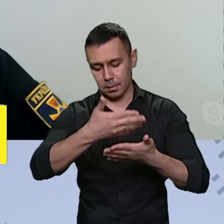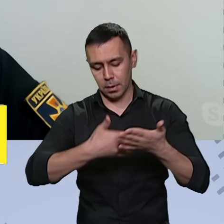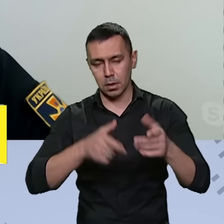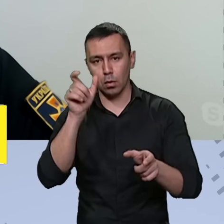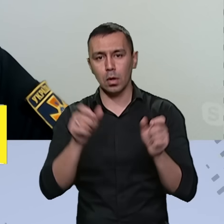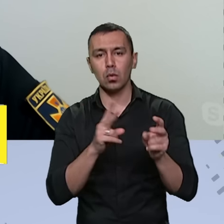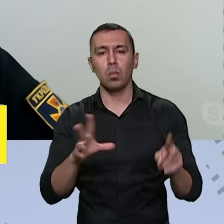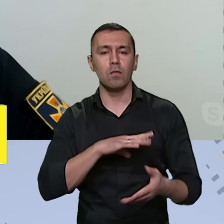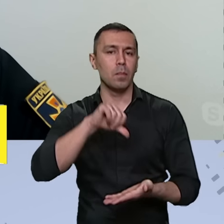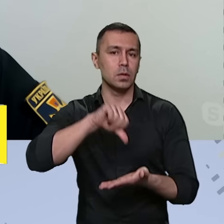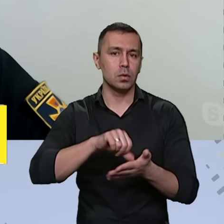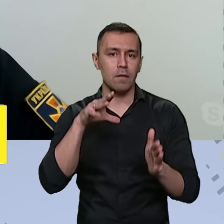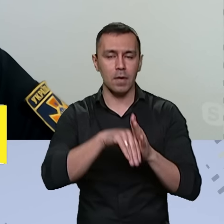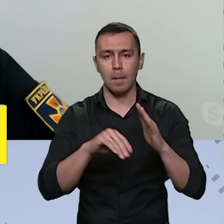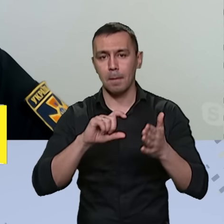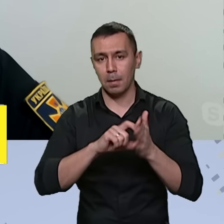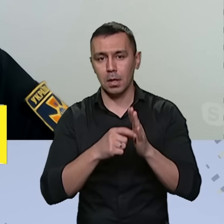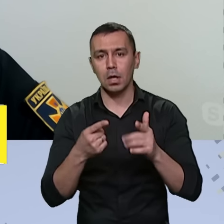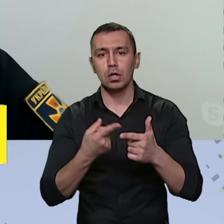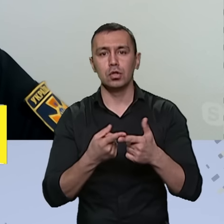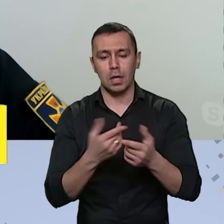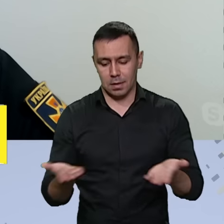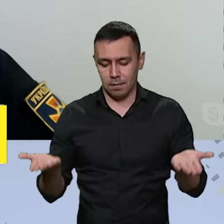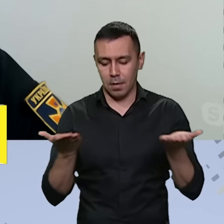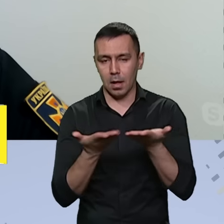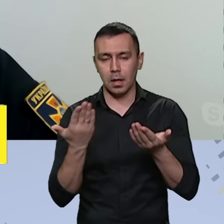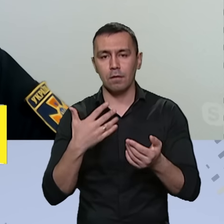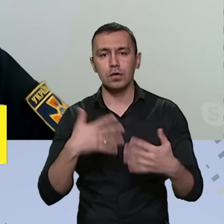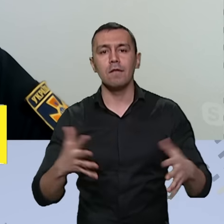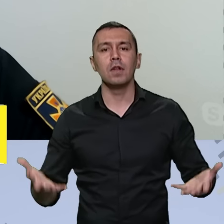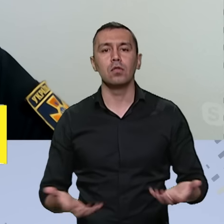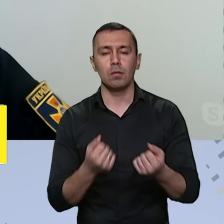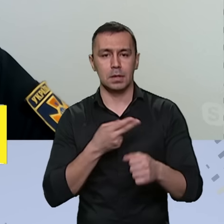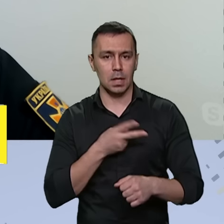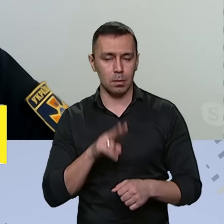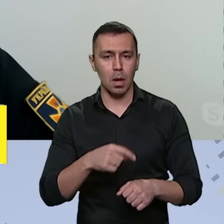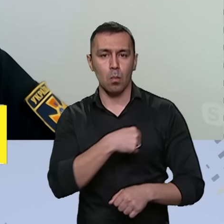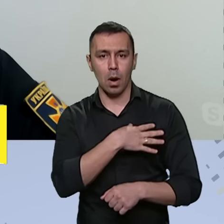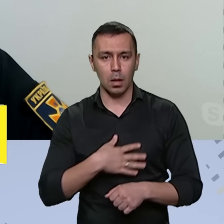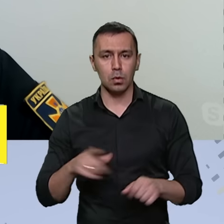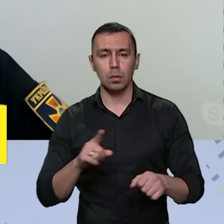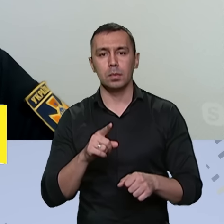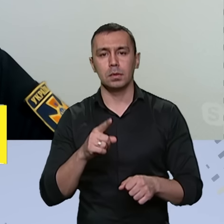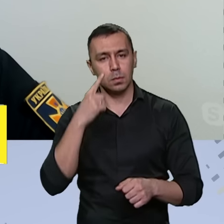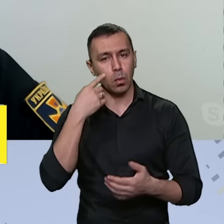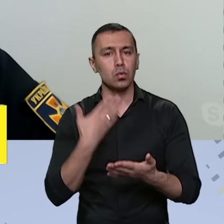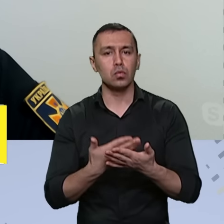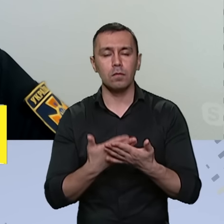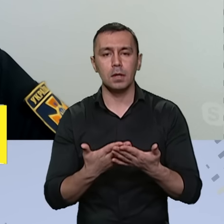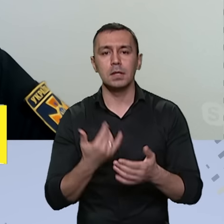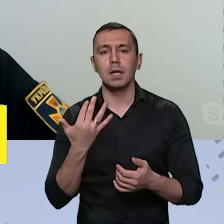людей, які були присутні в приміщенні, чи звіряли їх з вже врятованими, загиблими, пораненими, щоб спрогнозувати,